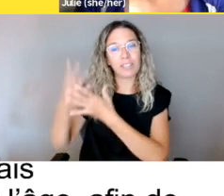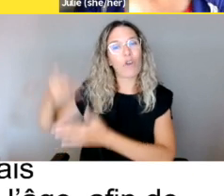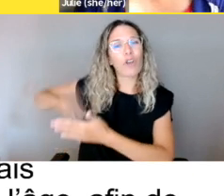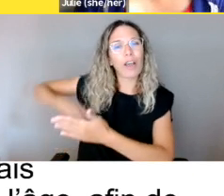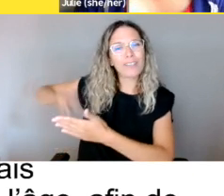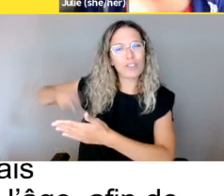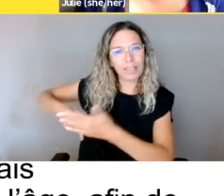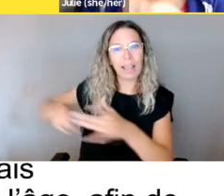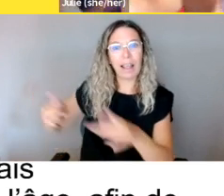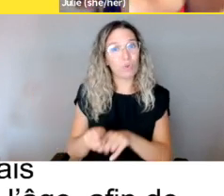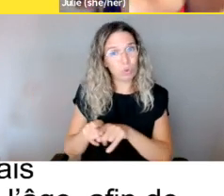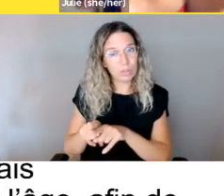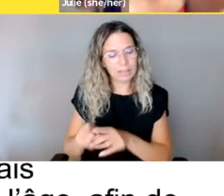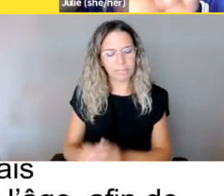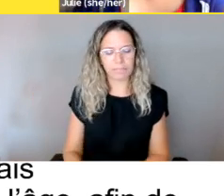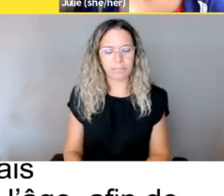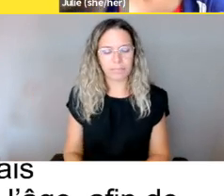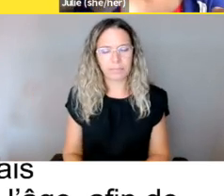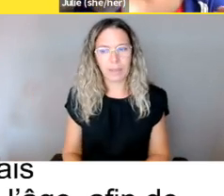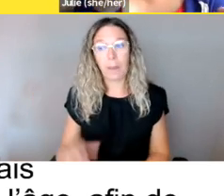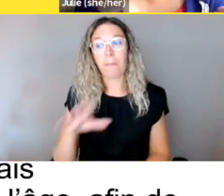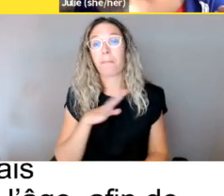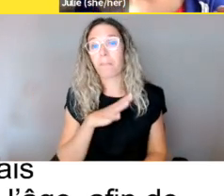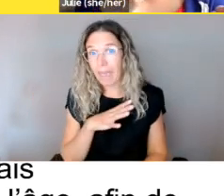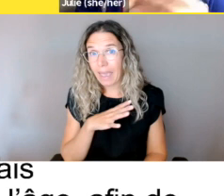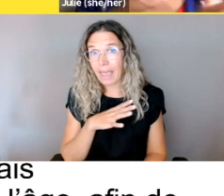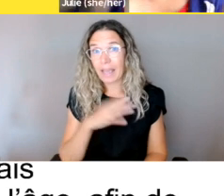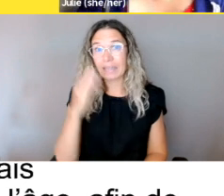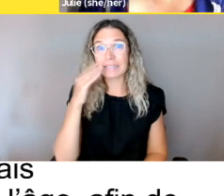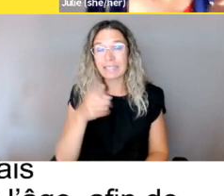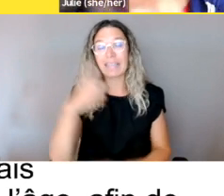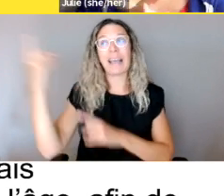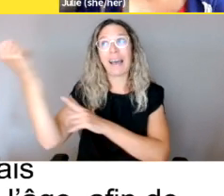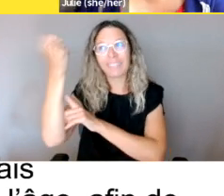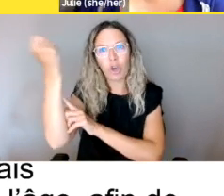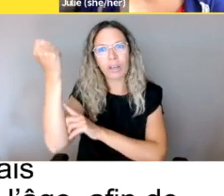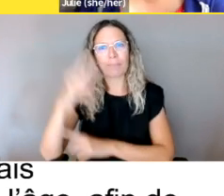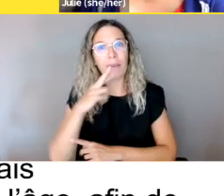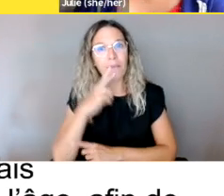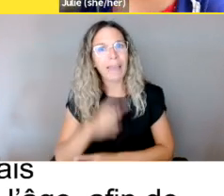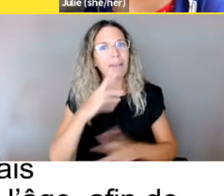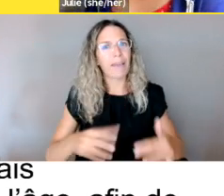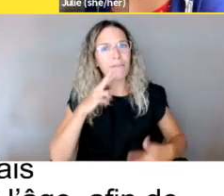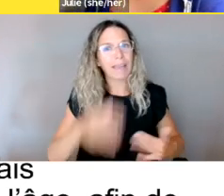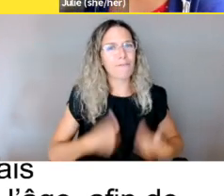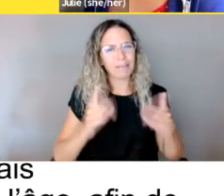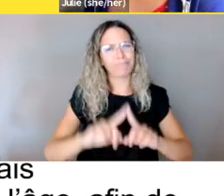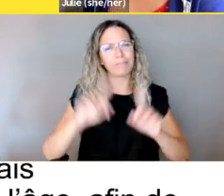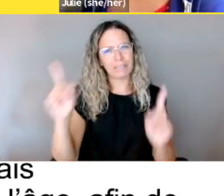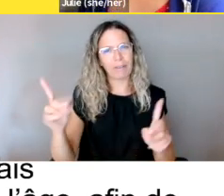également. Mais, comme on le sait, c'est en théorie et ce n'est pas toujours la réalité.